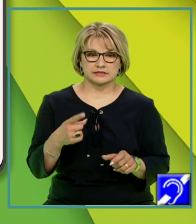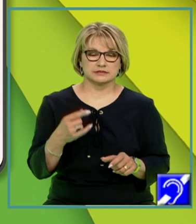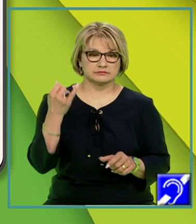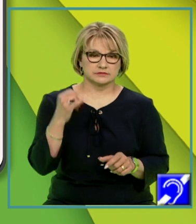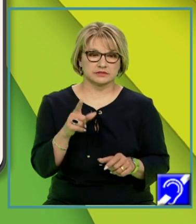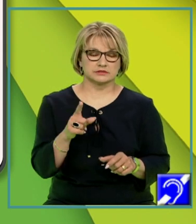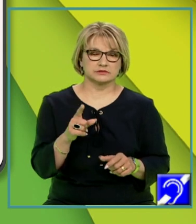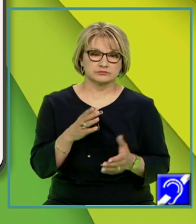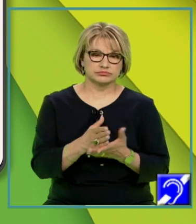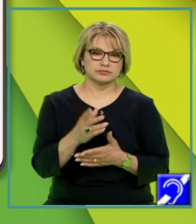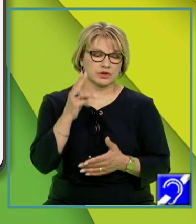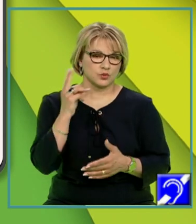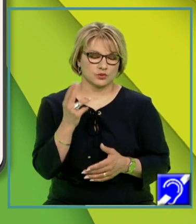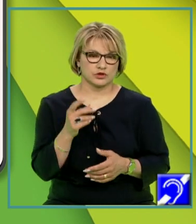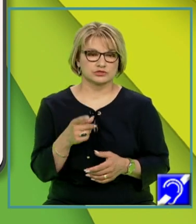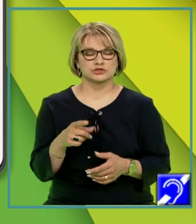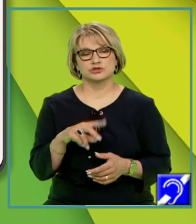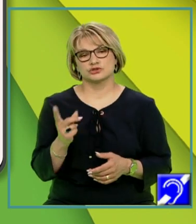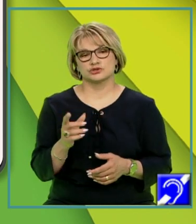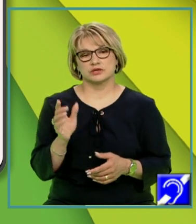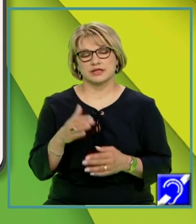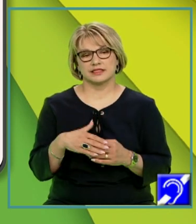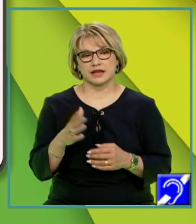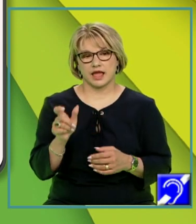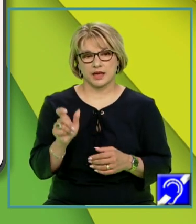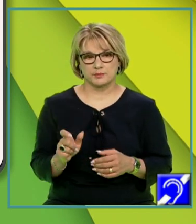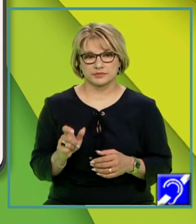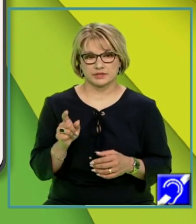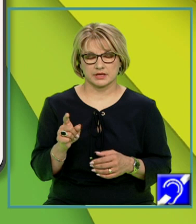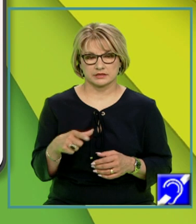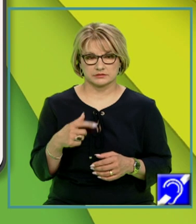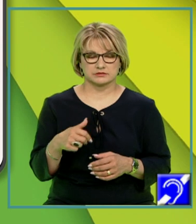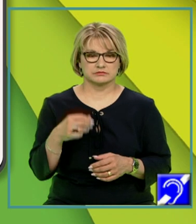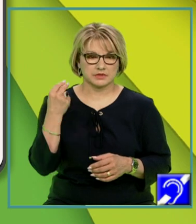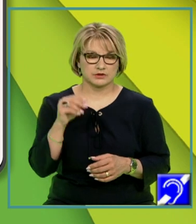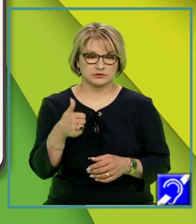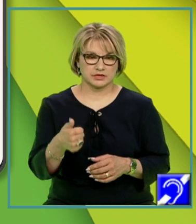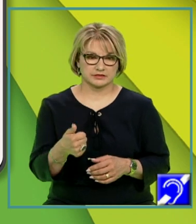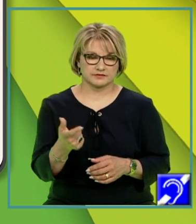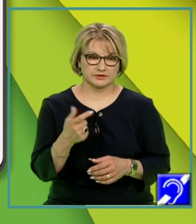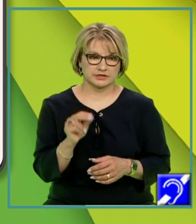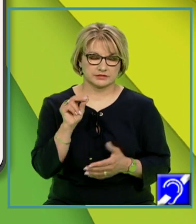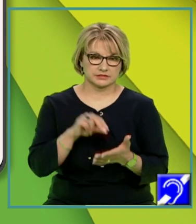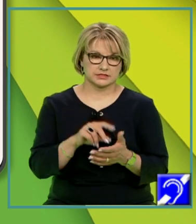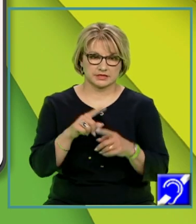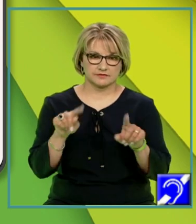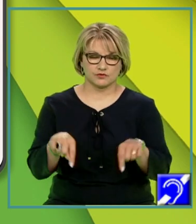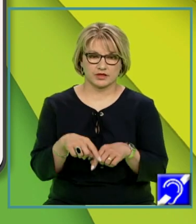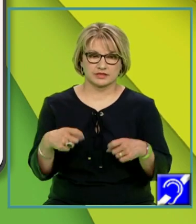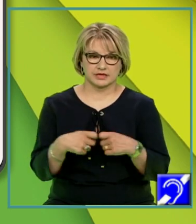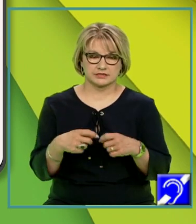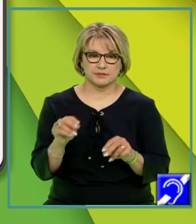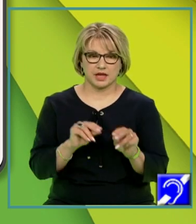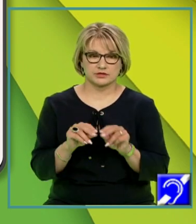Cantienea Cunoașterii, iar în coloana din dreapta sunt numerătoate enunțele adevărate referitoare la acestea. Scrieți pe foaia de examen asocierile corecte